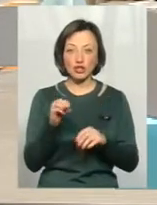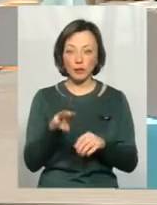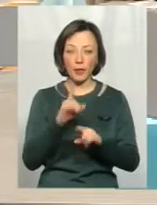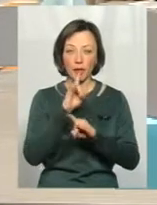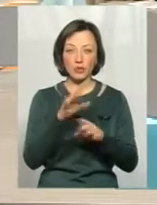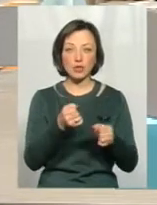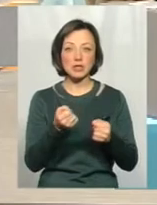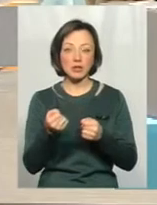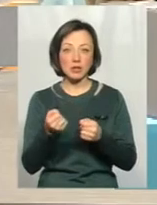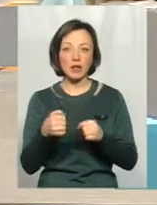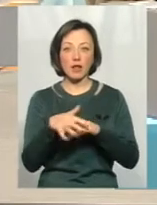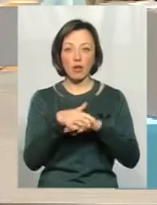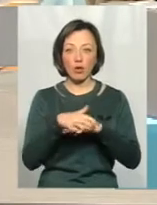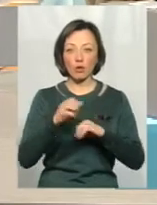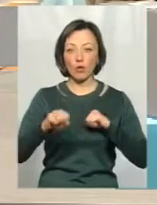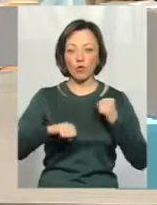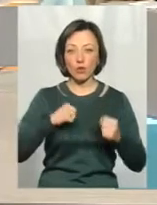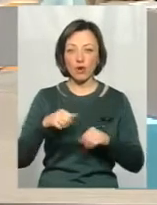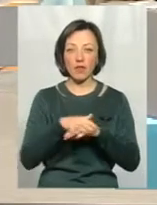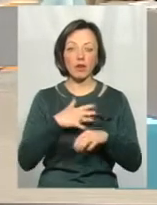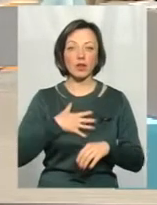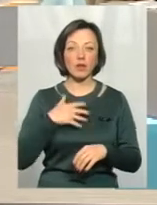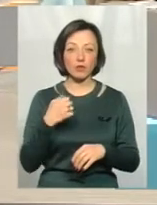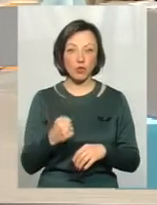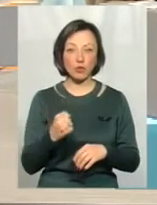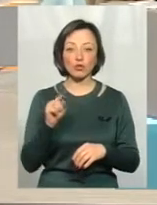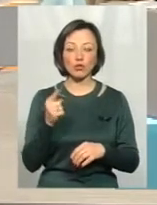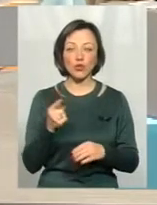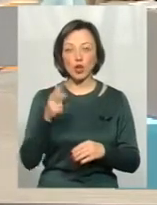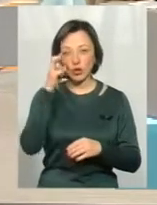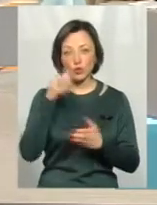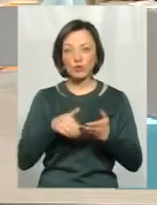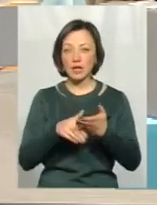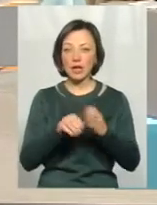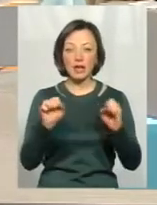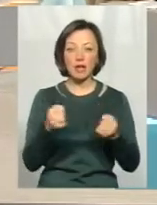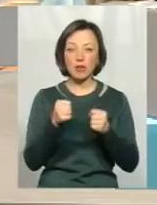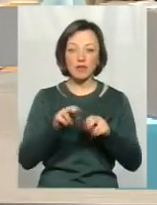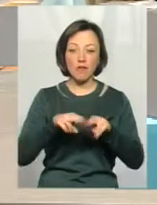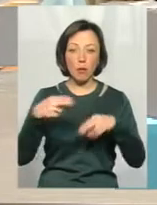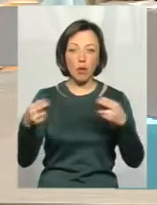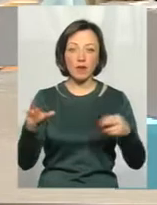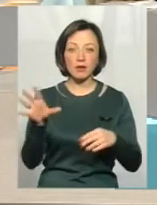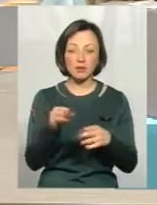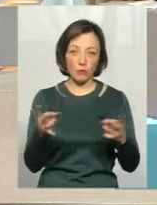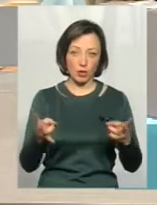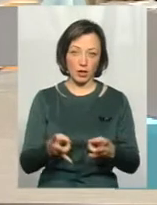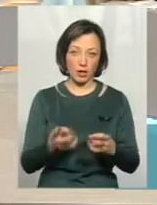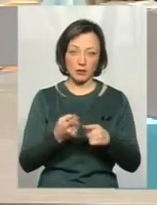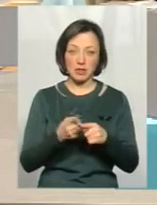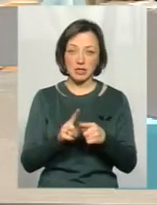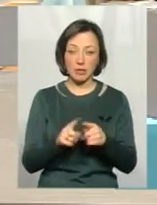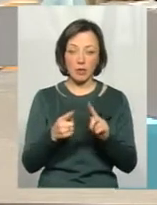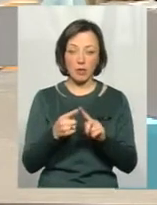стримуватися народне обурення і народне невдоволення, тому що субсидіями неможливо покрити усі потреби. Це